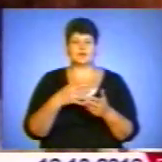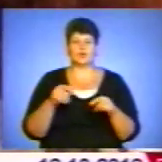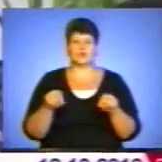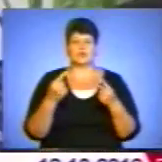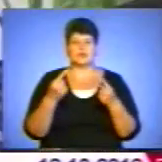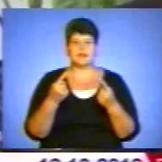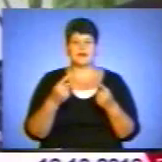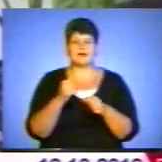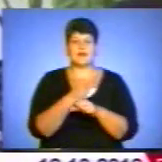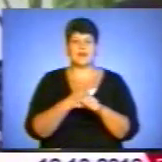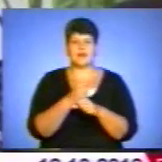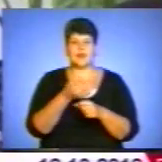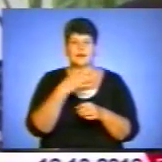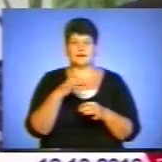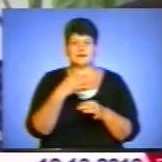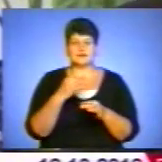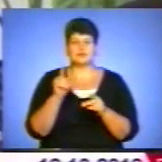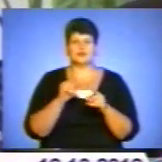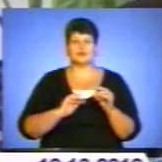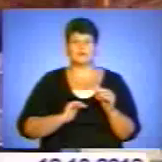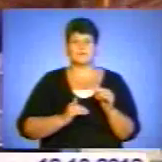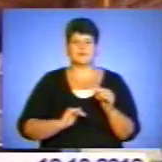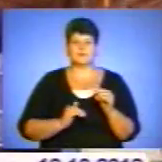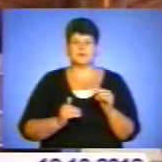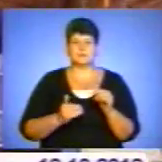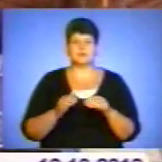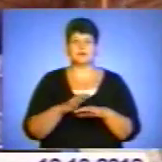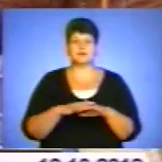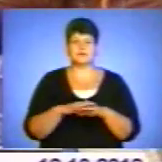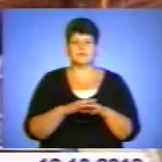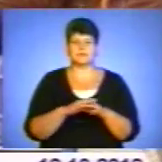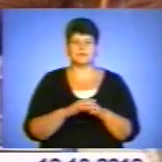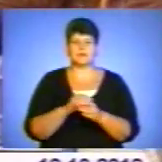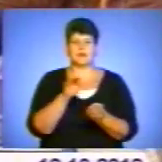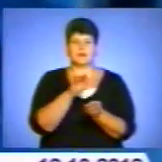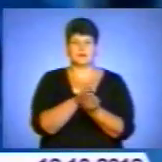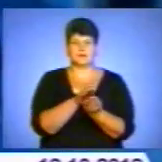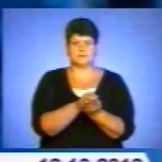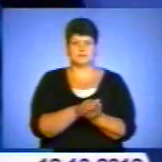засобів, а також щодо дій суб'єктів господарювання на ринку ритуальних послуг.